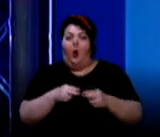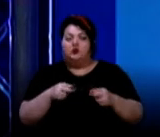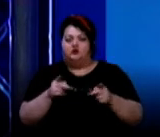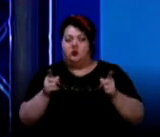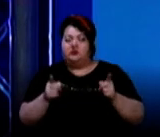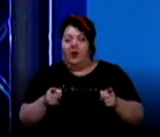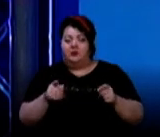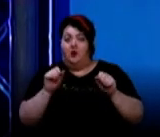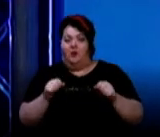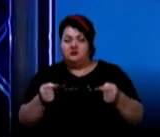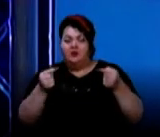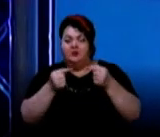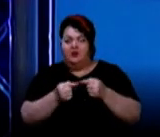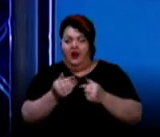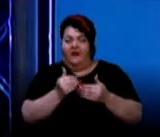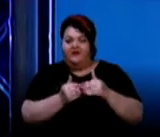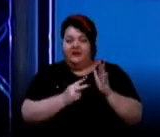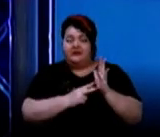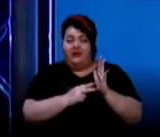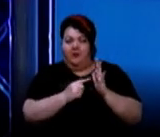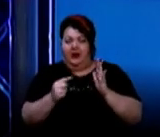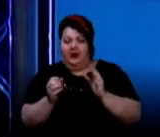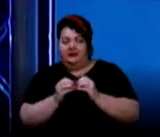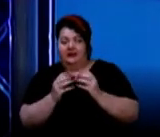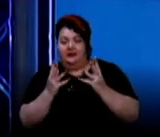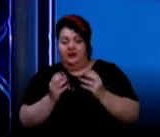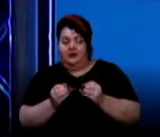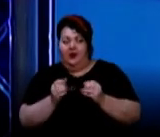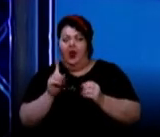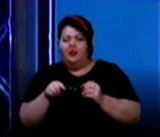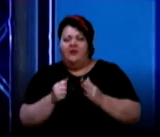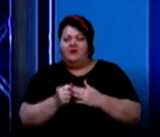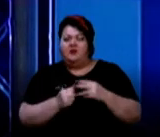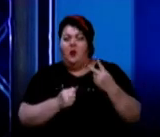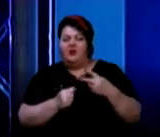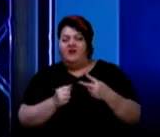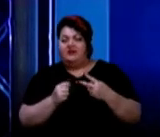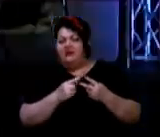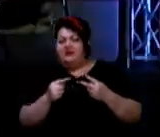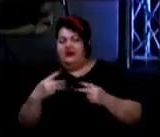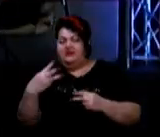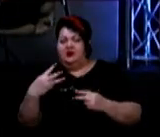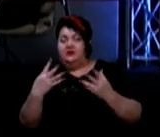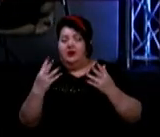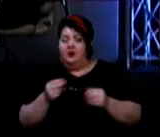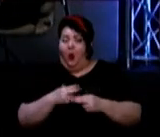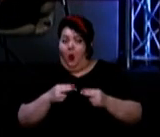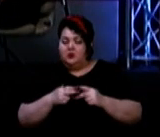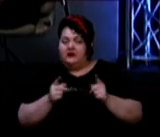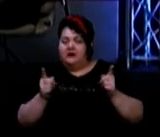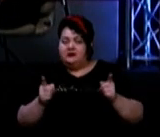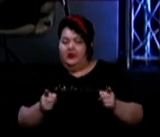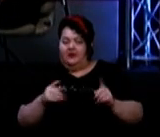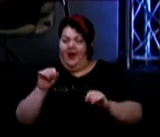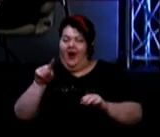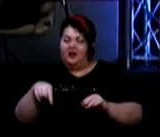можливо діагностувати від 7-10 днів і навіть до 20-30 днів – це гостра тільки стадія. А імуноглобуліни